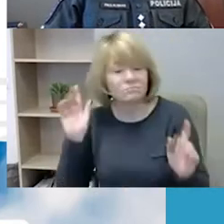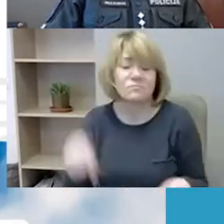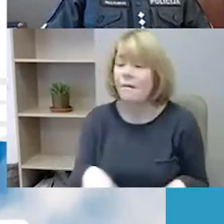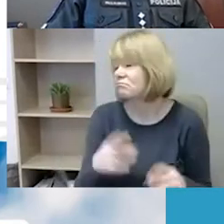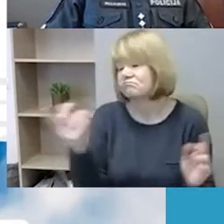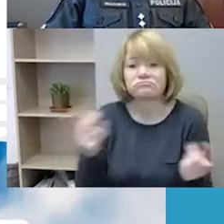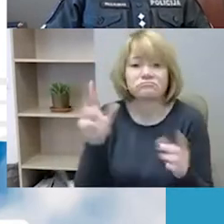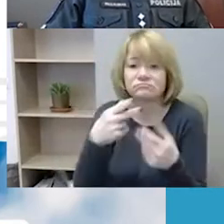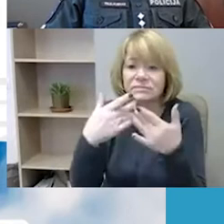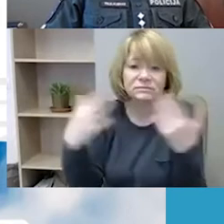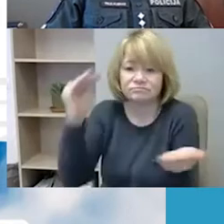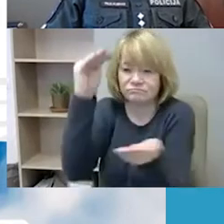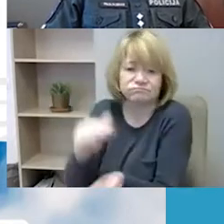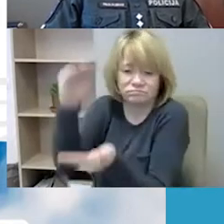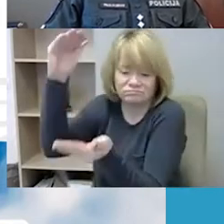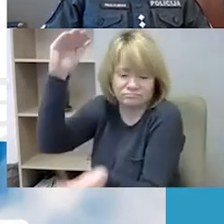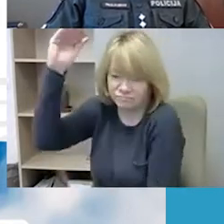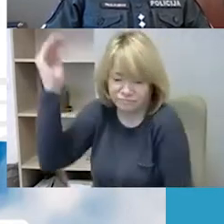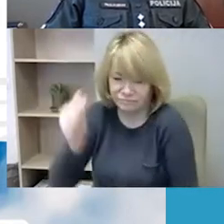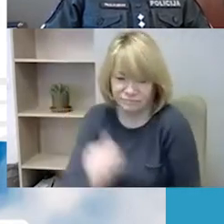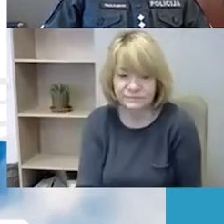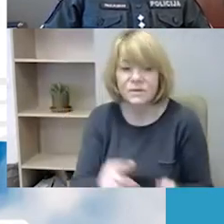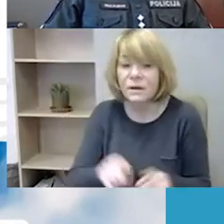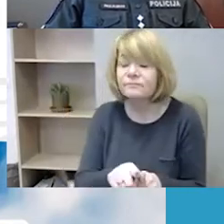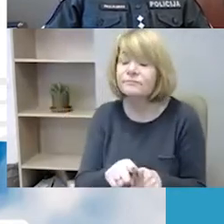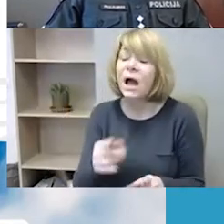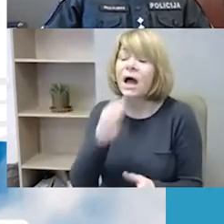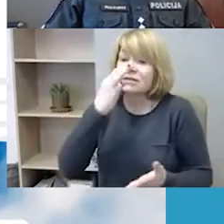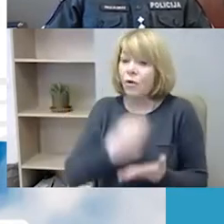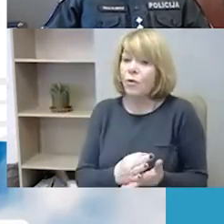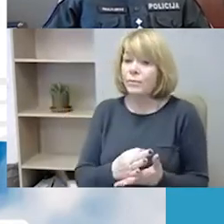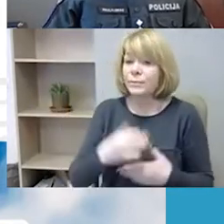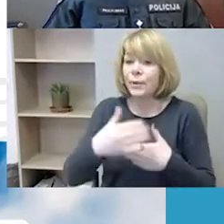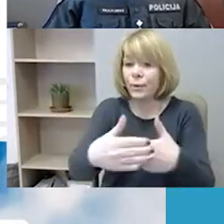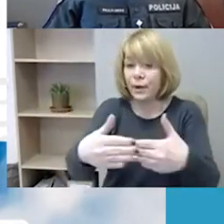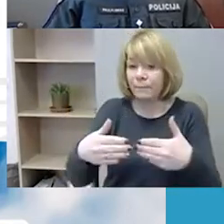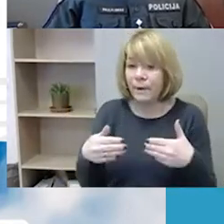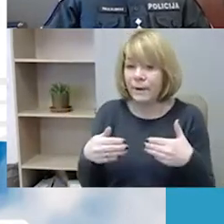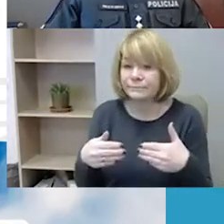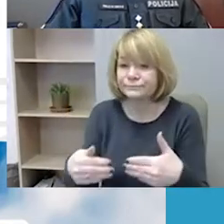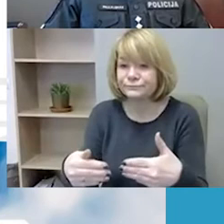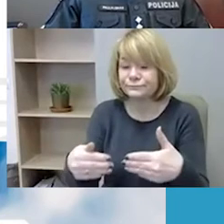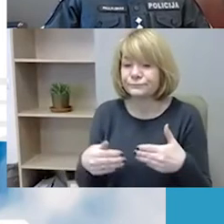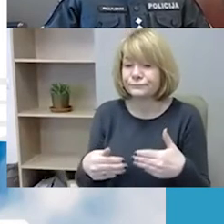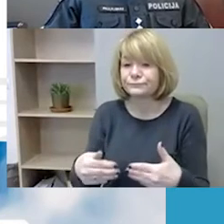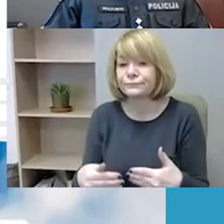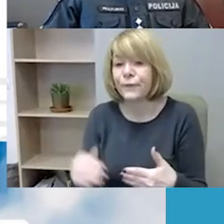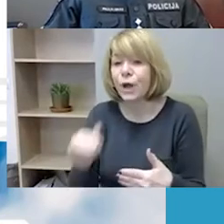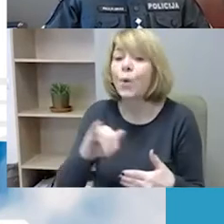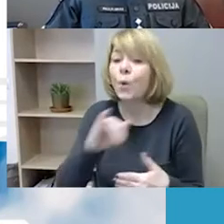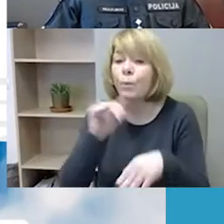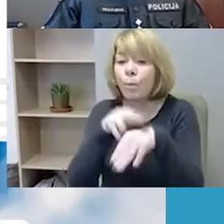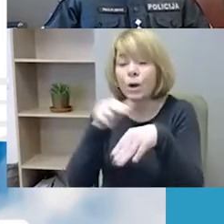atsakomybių rybos, tai yra vis dėlto šioje veikloje, kas už ką yra atsakingas, kur yra policijos rybos,